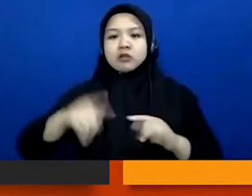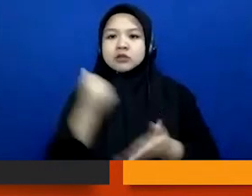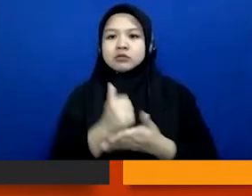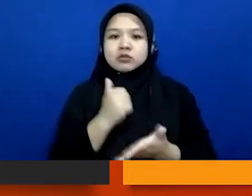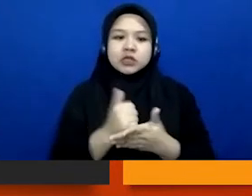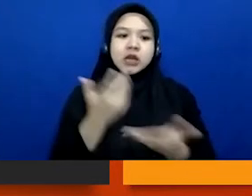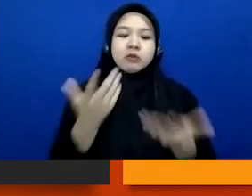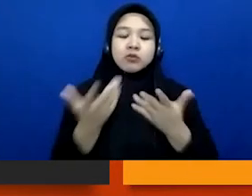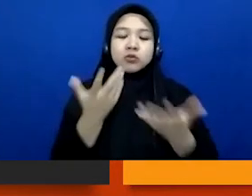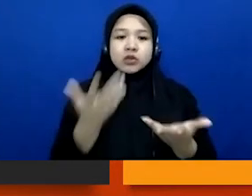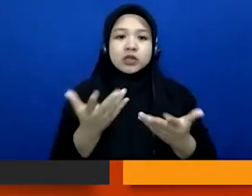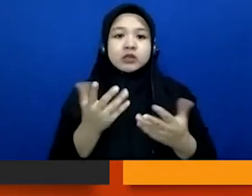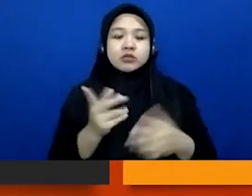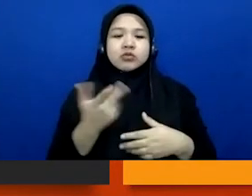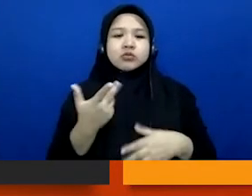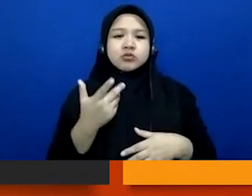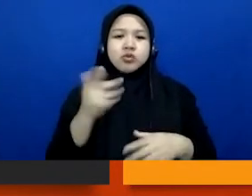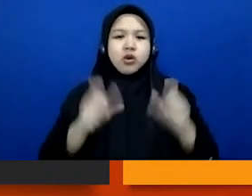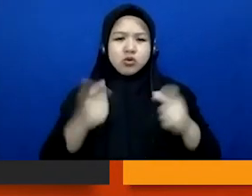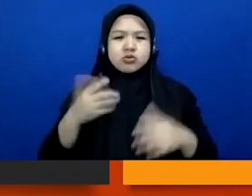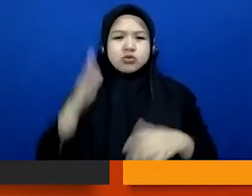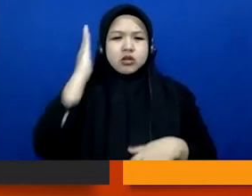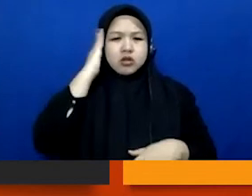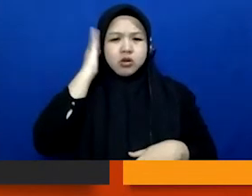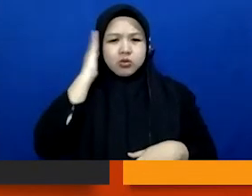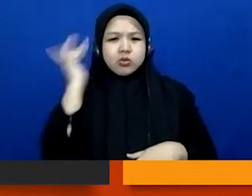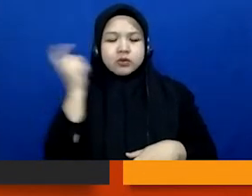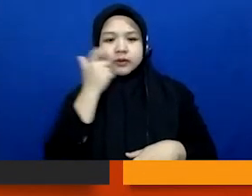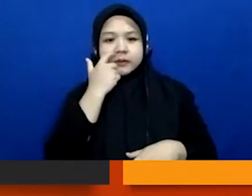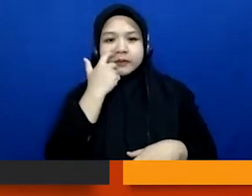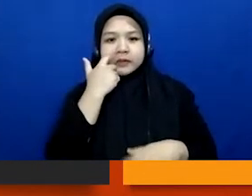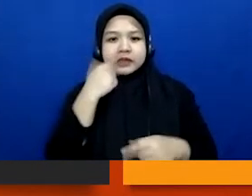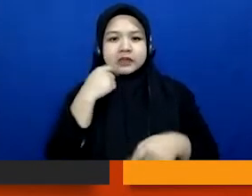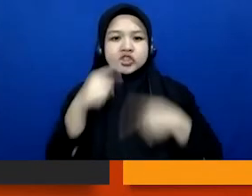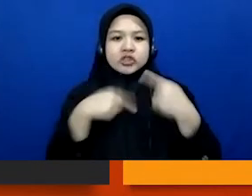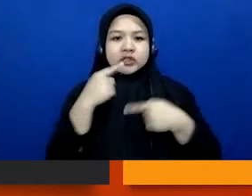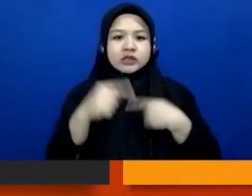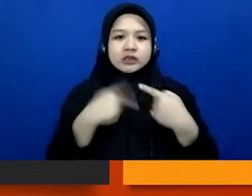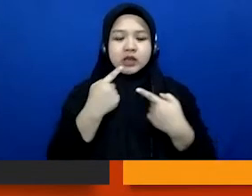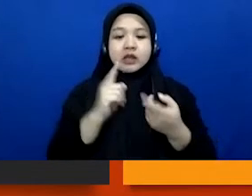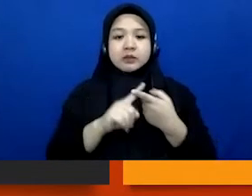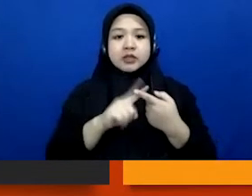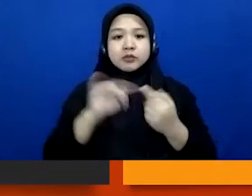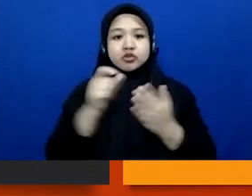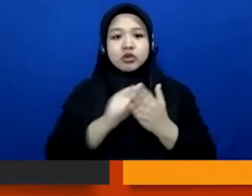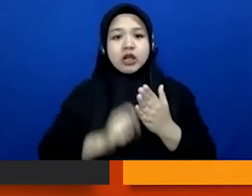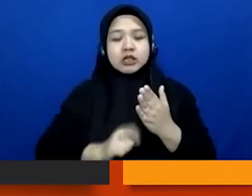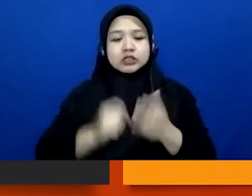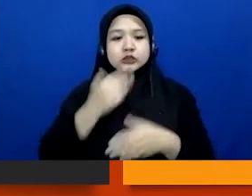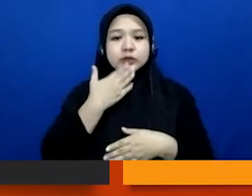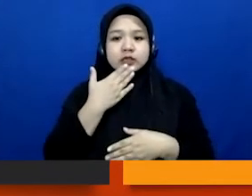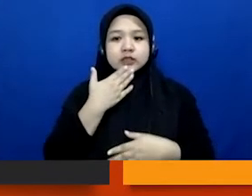berdasarkan rahasia umum, dan ini juga cerita dari teman-teman jurnalis yang biasanya